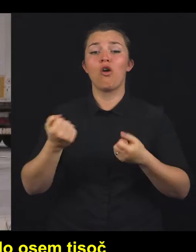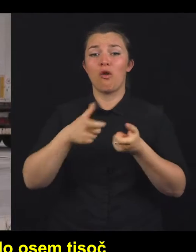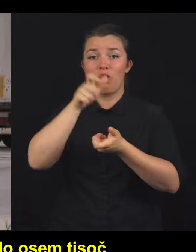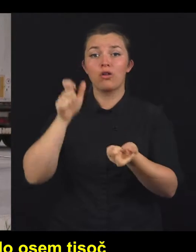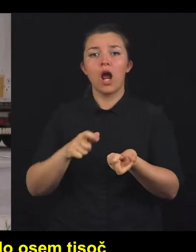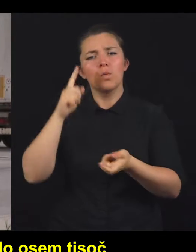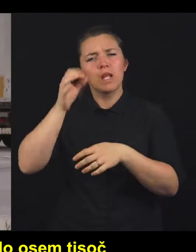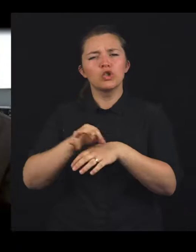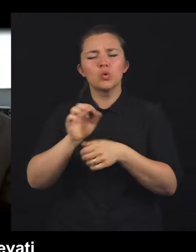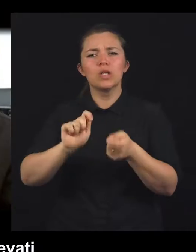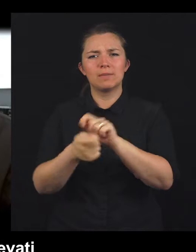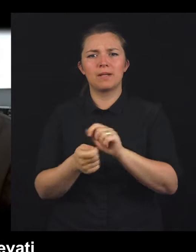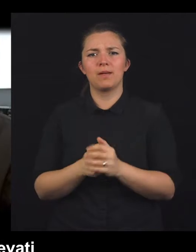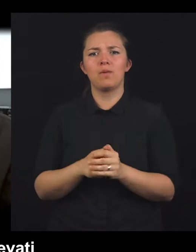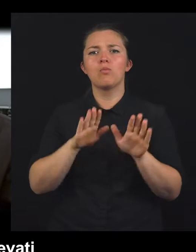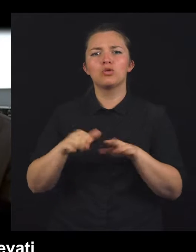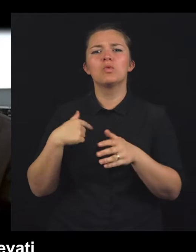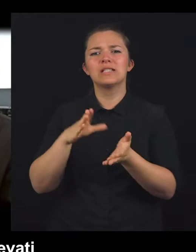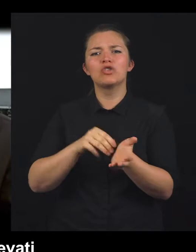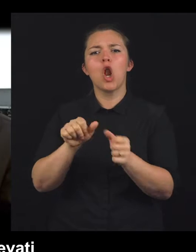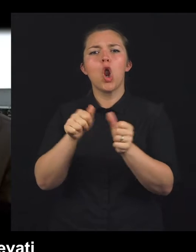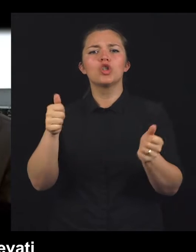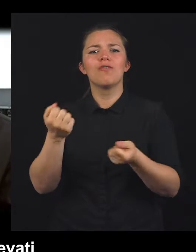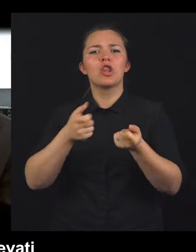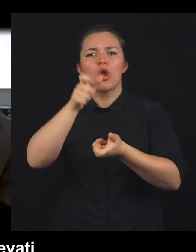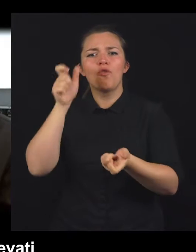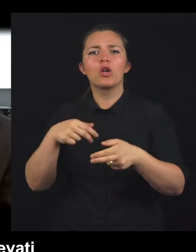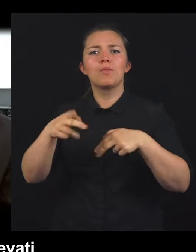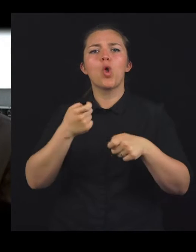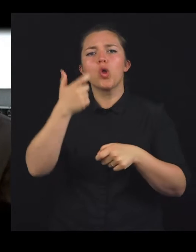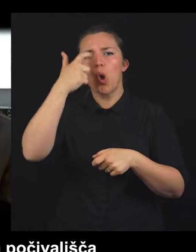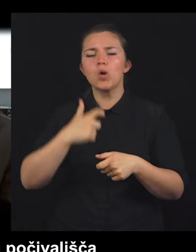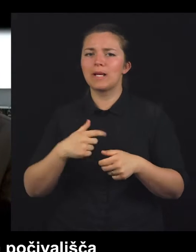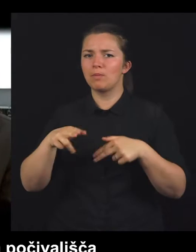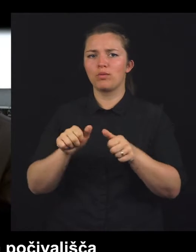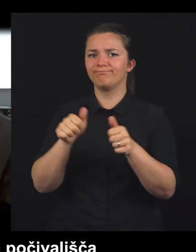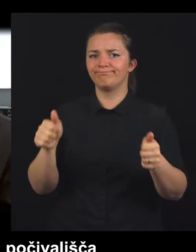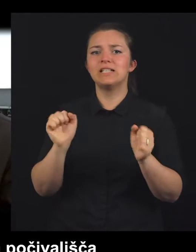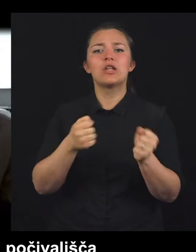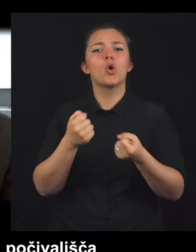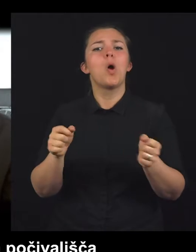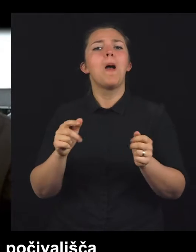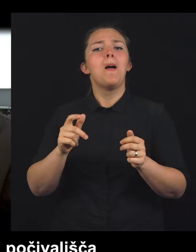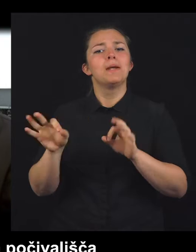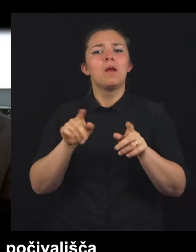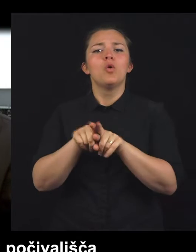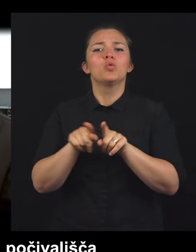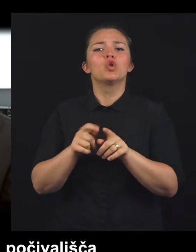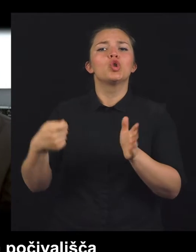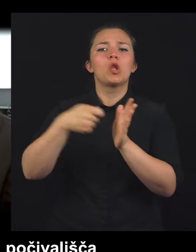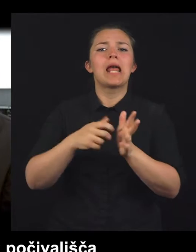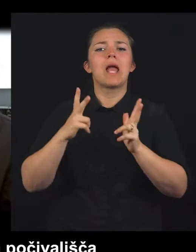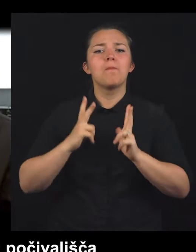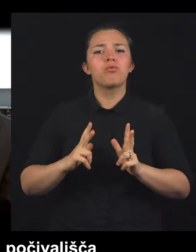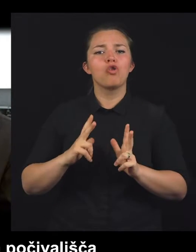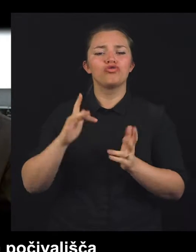načrtujejo spremembe. Tako da bomo počas očeli lučevati tovorni promet od osebnega, zato pripravljamo tudi dodatna počivališča